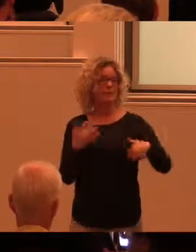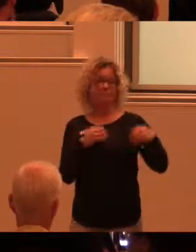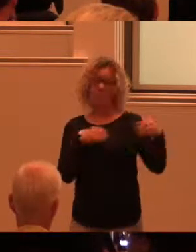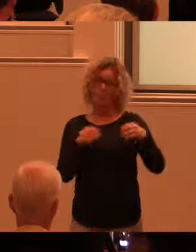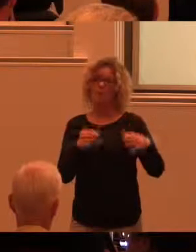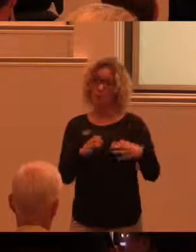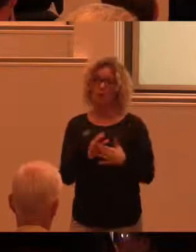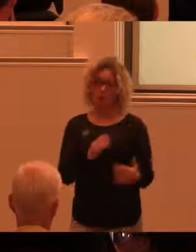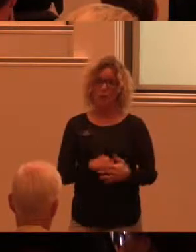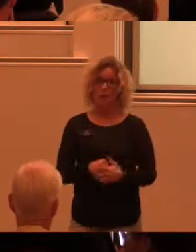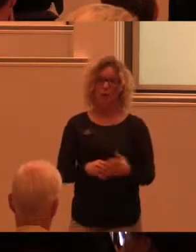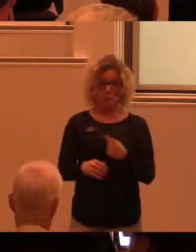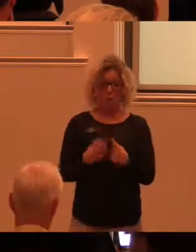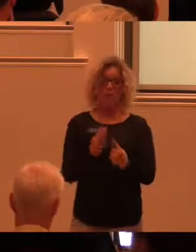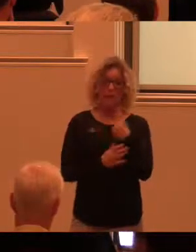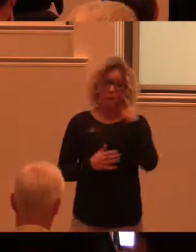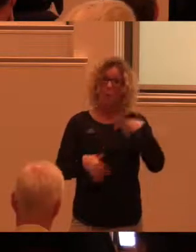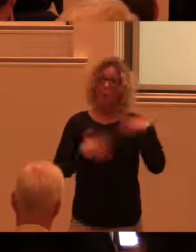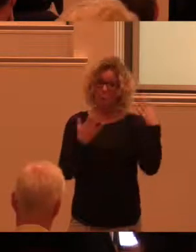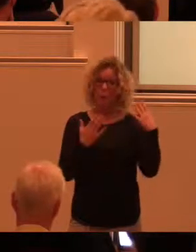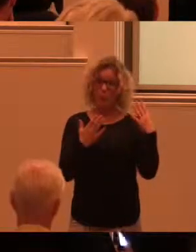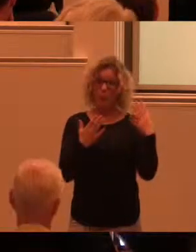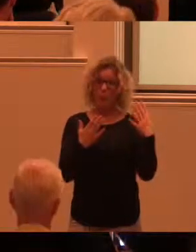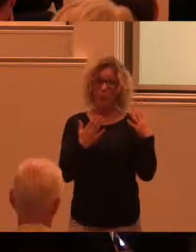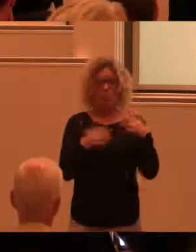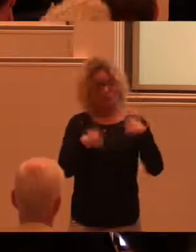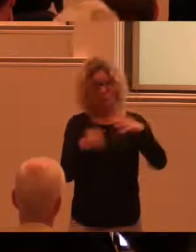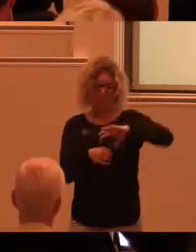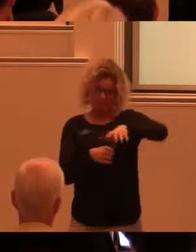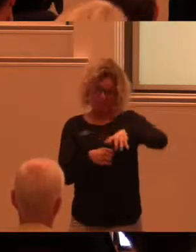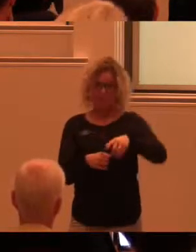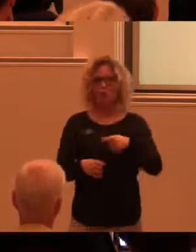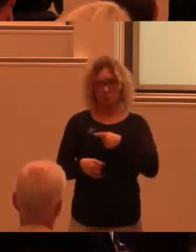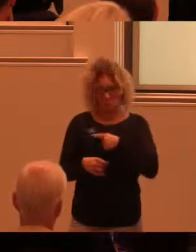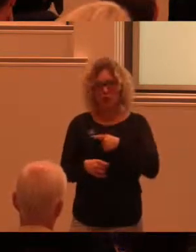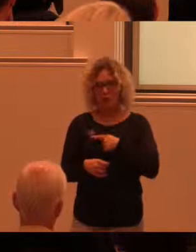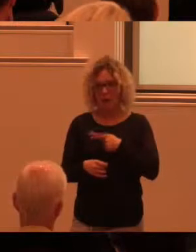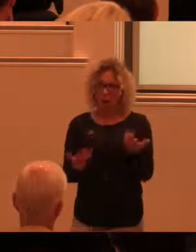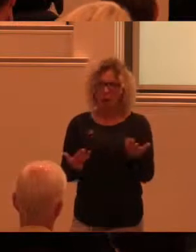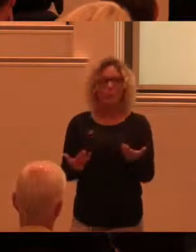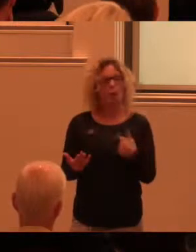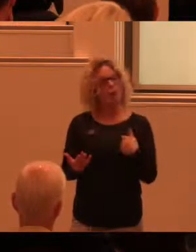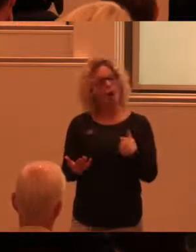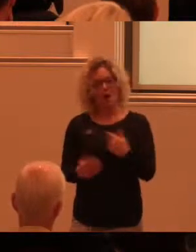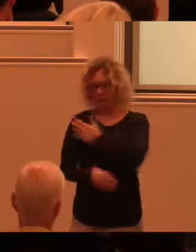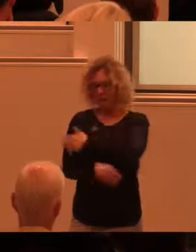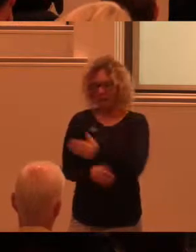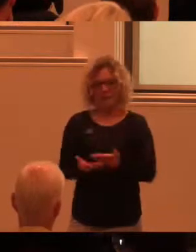en hel del av det som händer inom ramen om kultursektorn är att man levererar tjänster till andra.